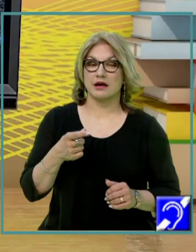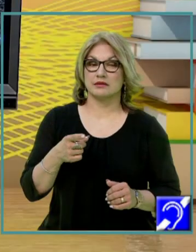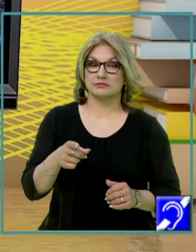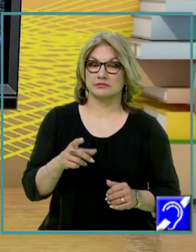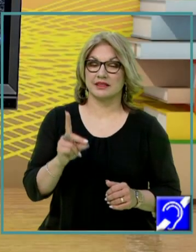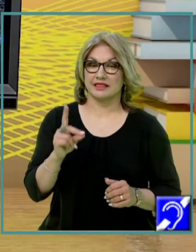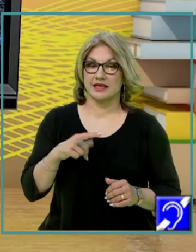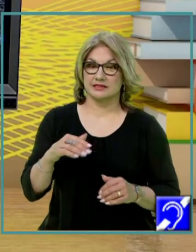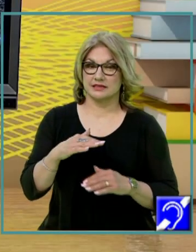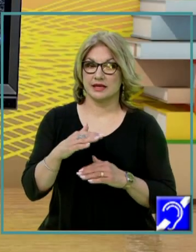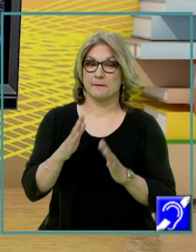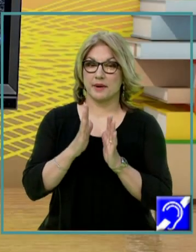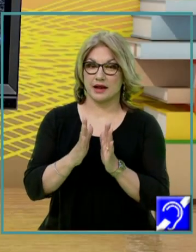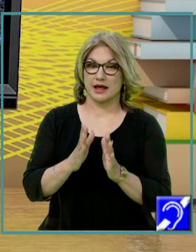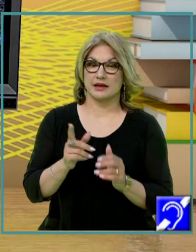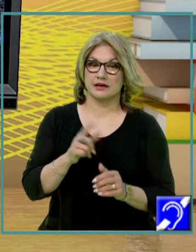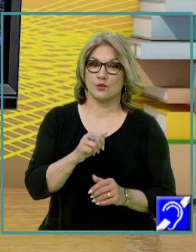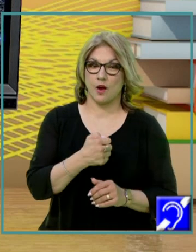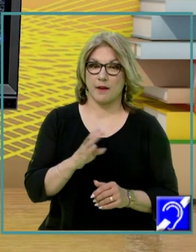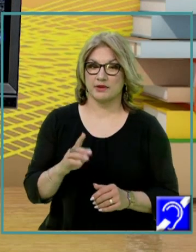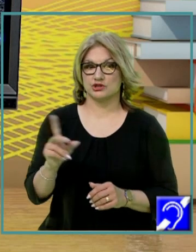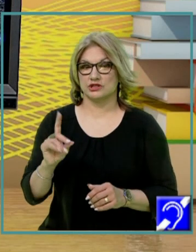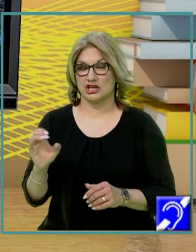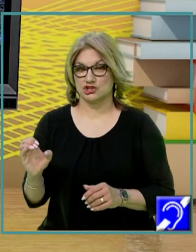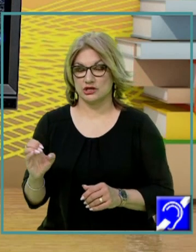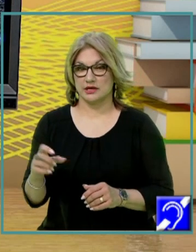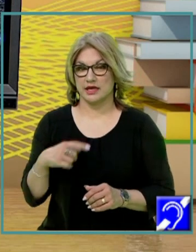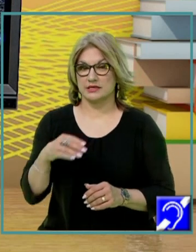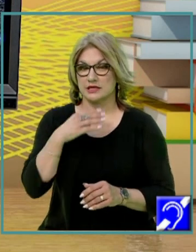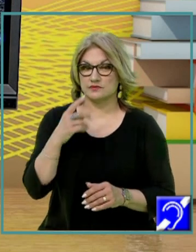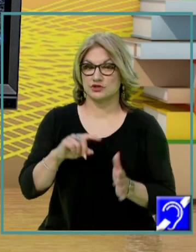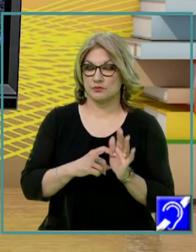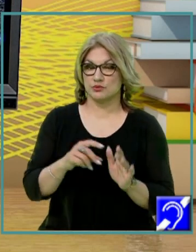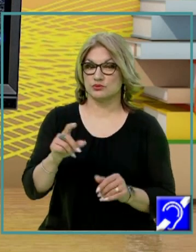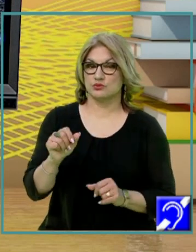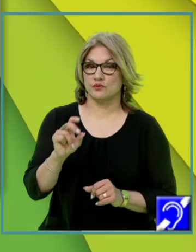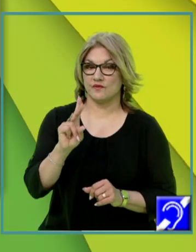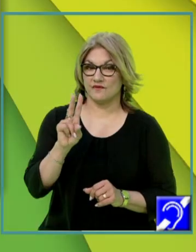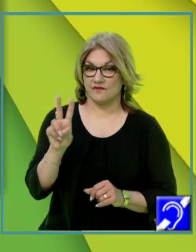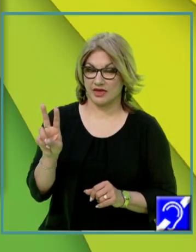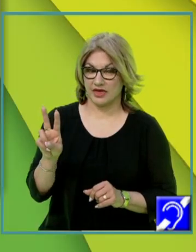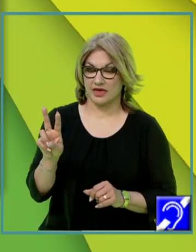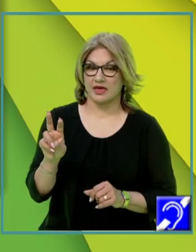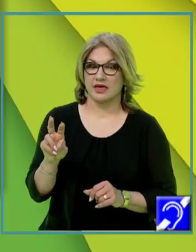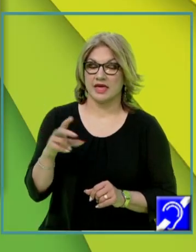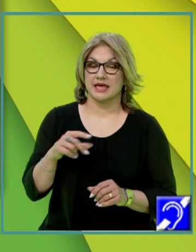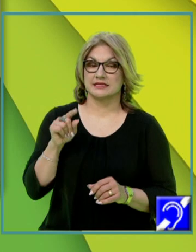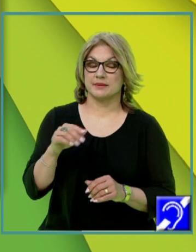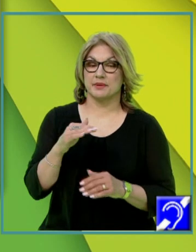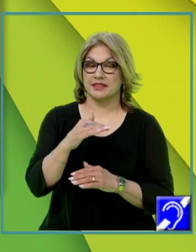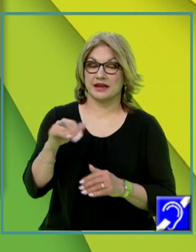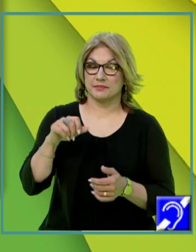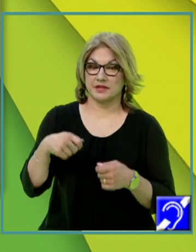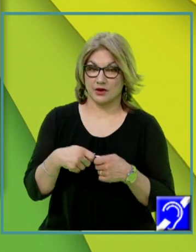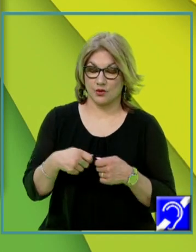paralelă cu AB și cu DC înseamnă că este suficient în punctul V care este punct situat pe dreapta comună să